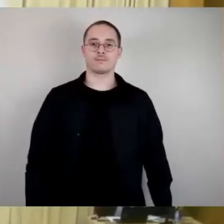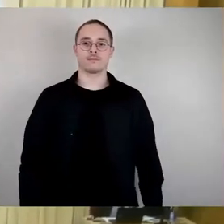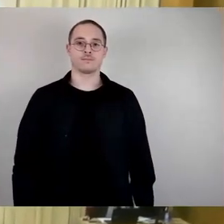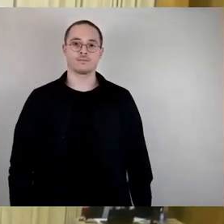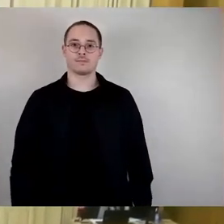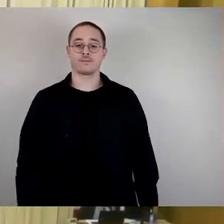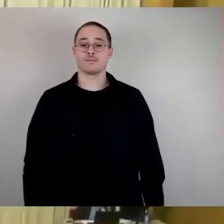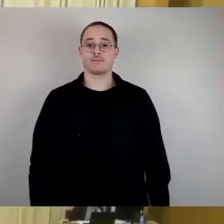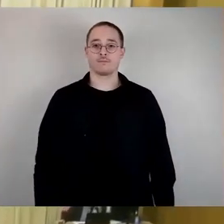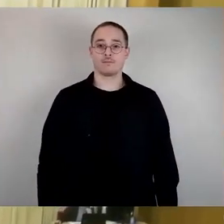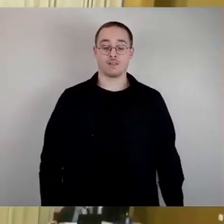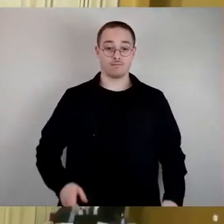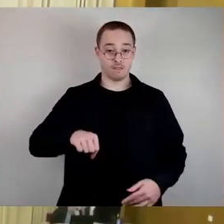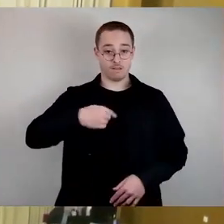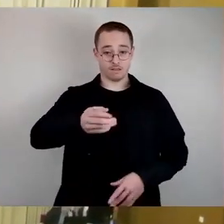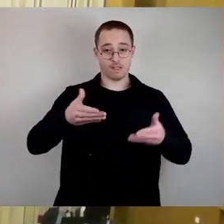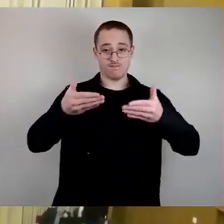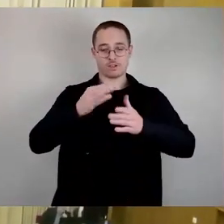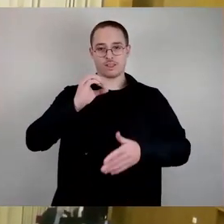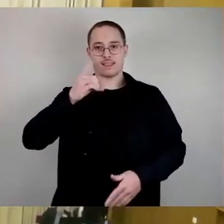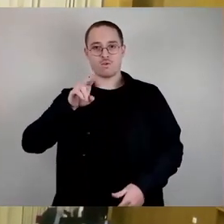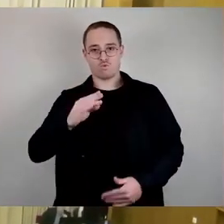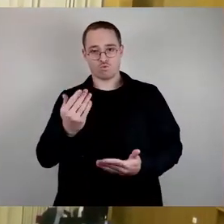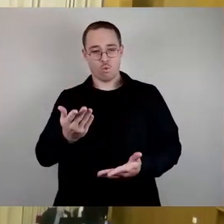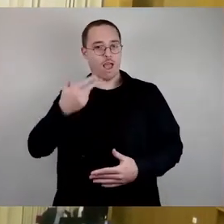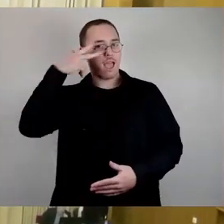Als nächste Fraktion ist die CDU-Fraktion an der Reihe, Herr Dietze.